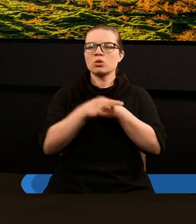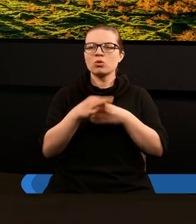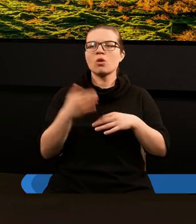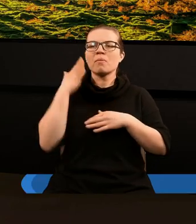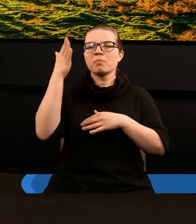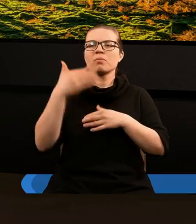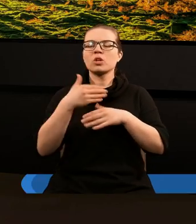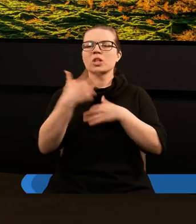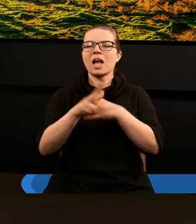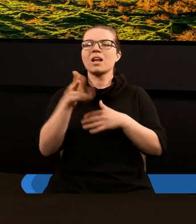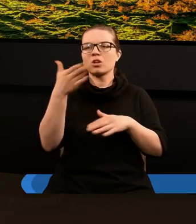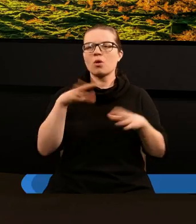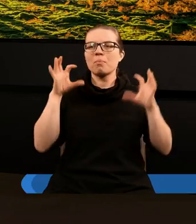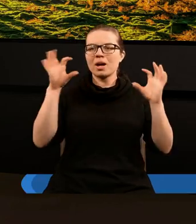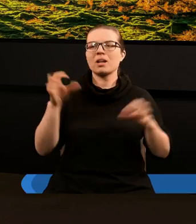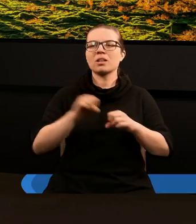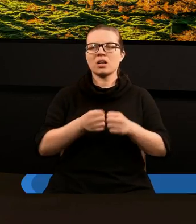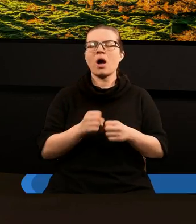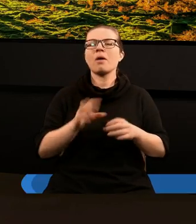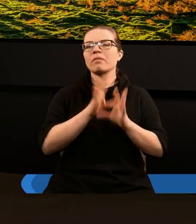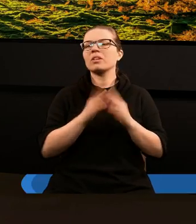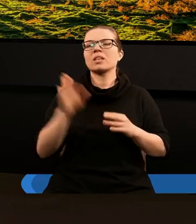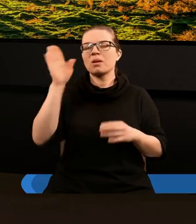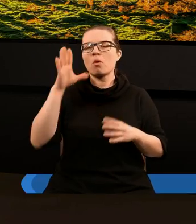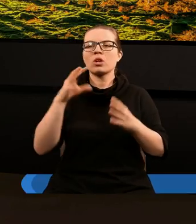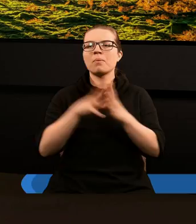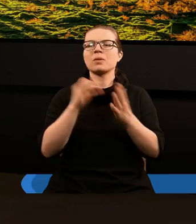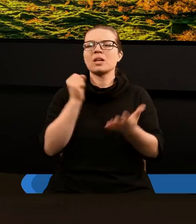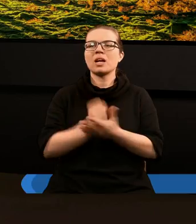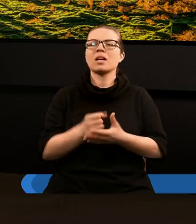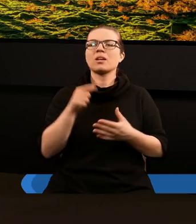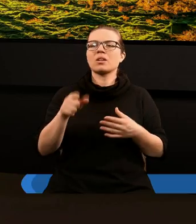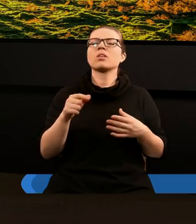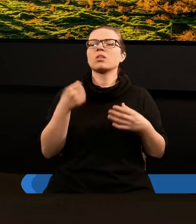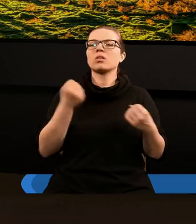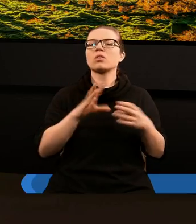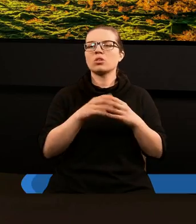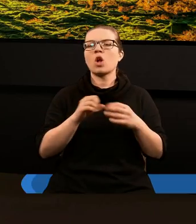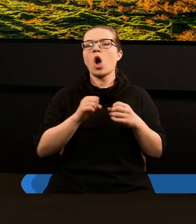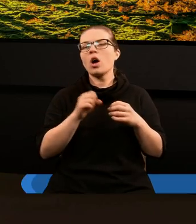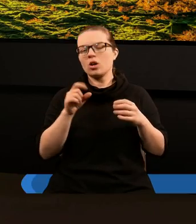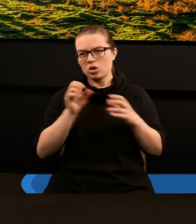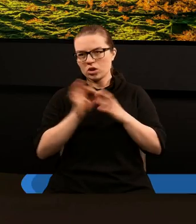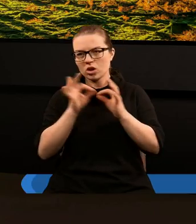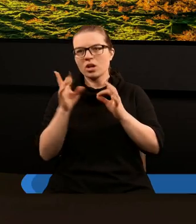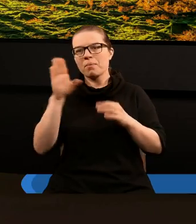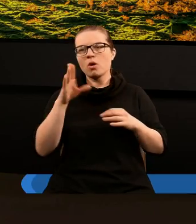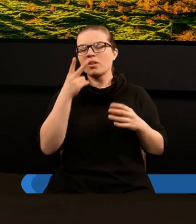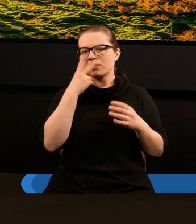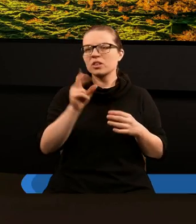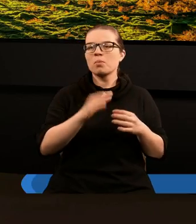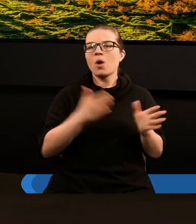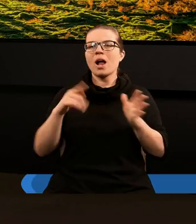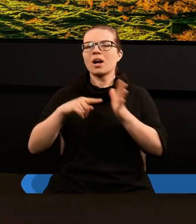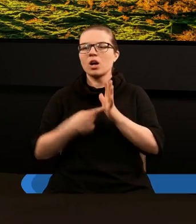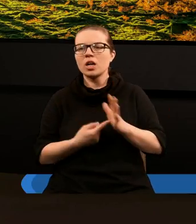przyszłości, zobaczymy, że bestia łamie wszystkie Boże przykazania, a przynajmniej te, które odnoszą się do relacji z Bogiem. Czyli widzimy,